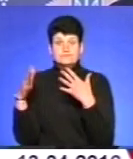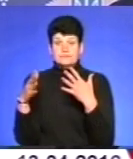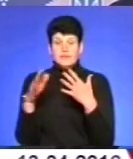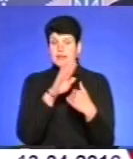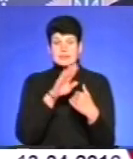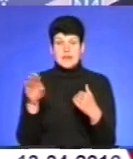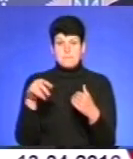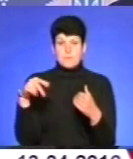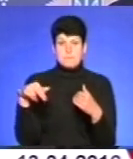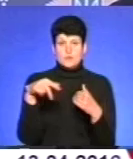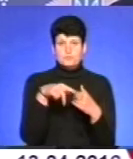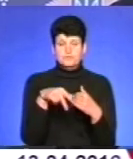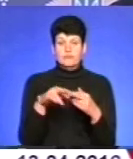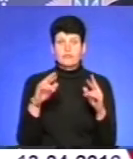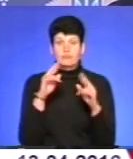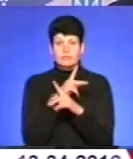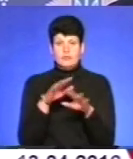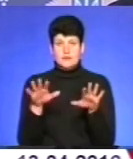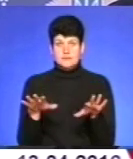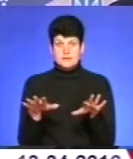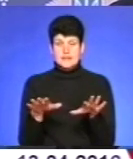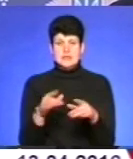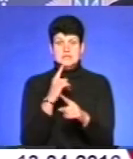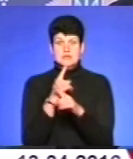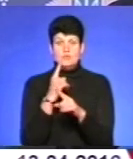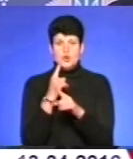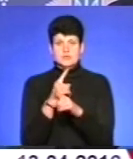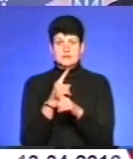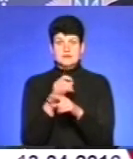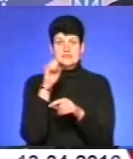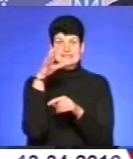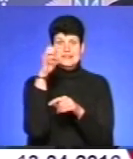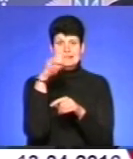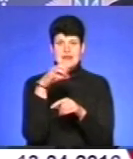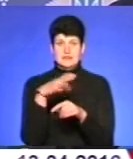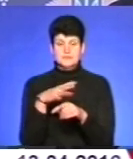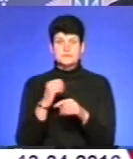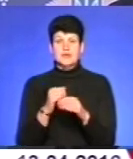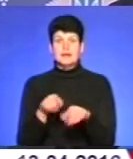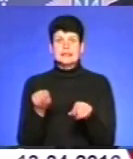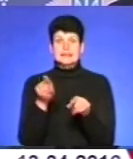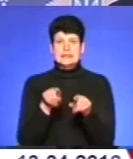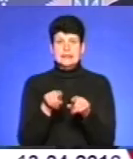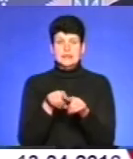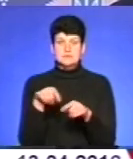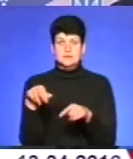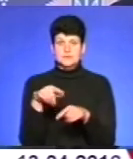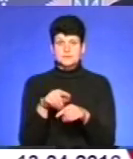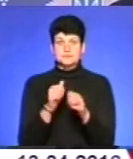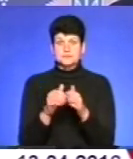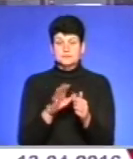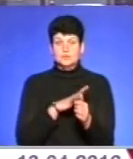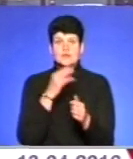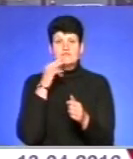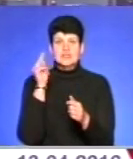пішохідних переходах, не призначені для цього в місцях, на заборонені сигнали світлофора. Такі пішоходи дуже часто були винуватцями в